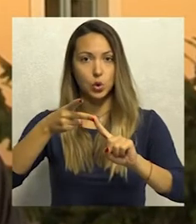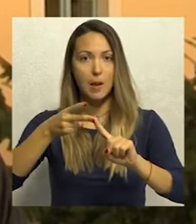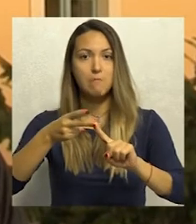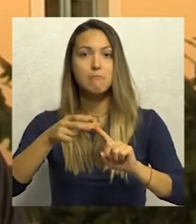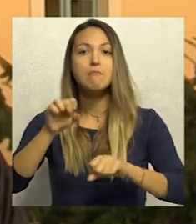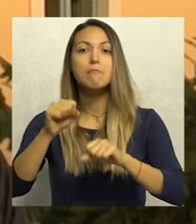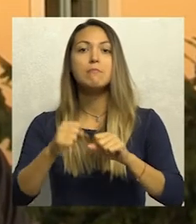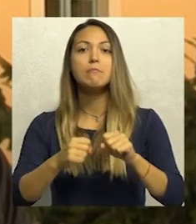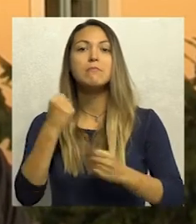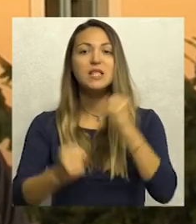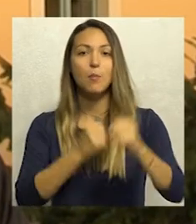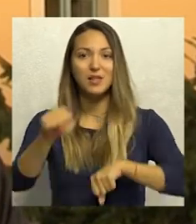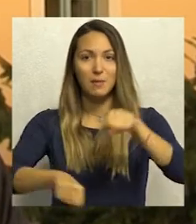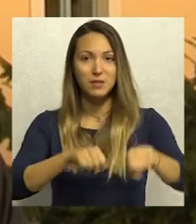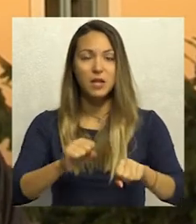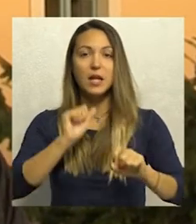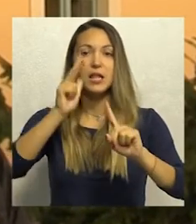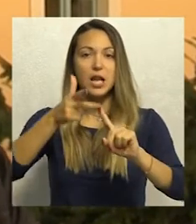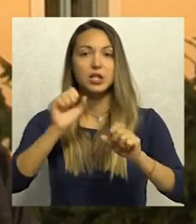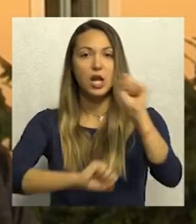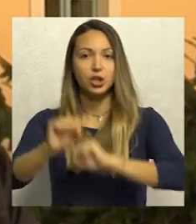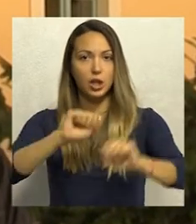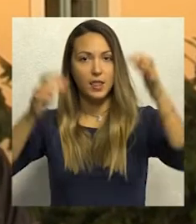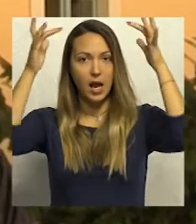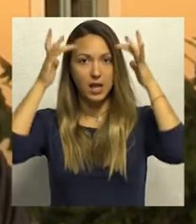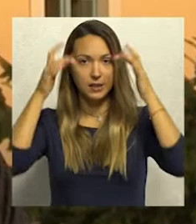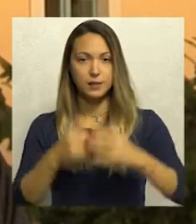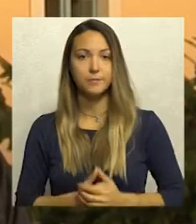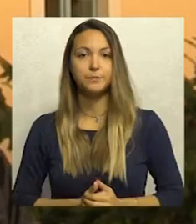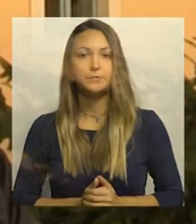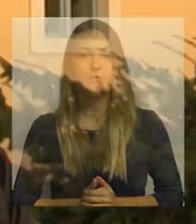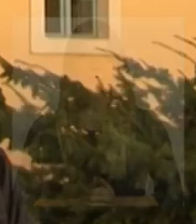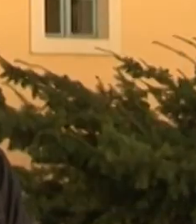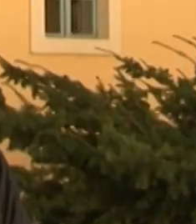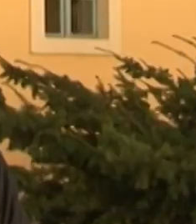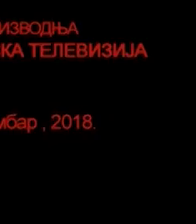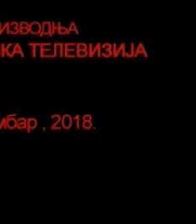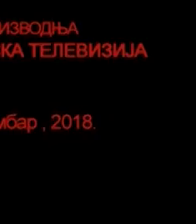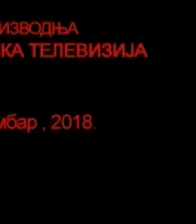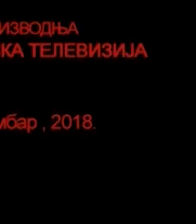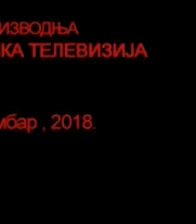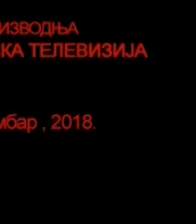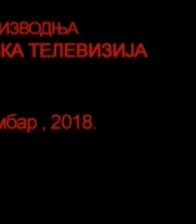Prva nagrada je bicikli, druga nagrada je brze numer za bicikli bicikli i treće nagrade zaštna kaciga.